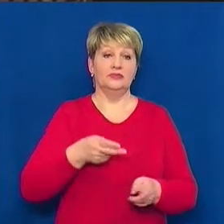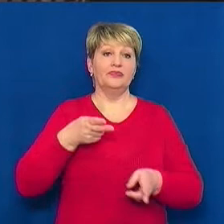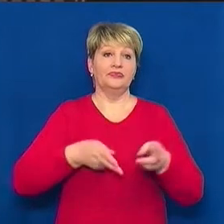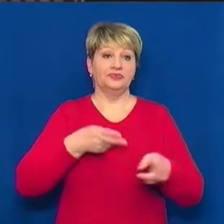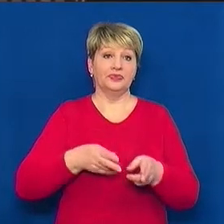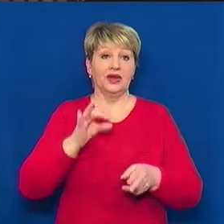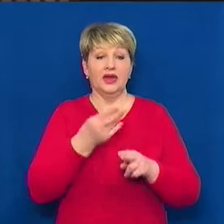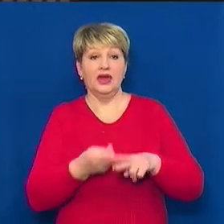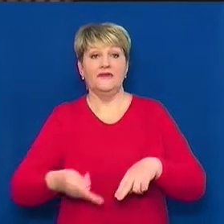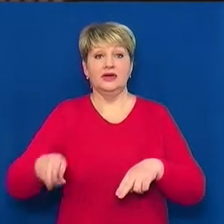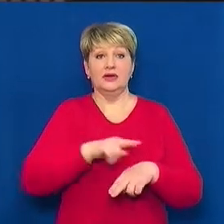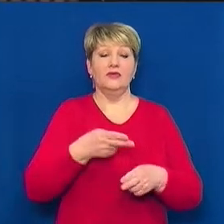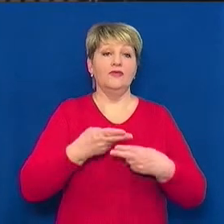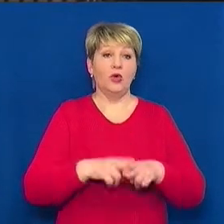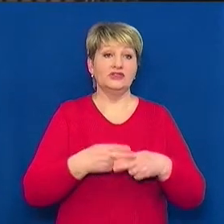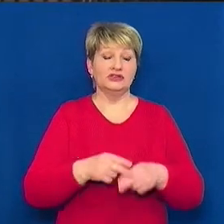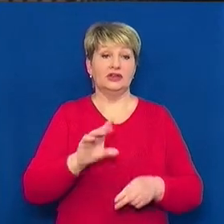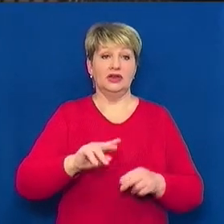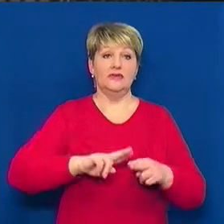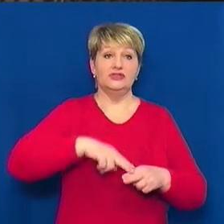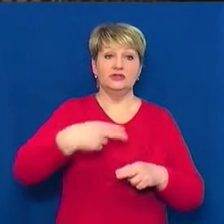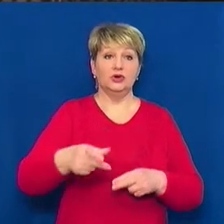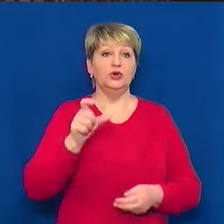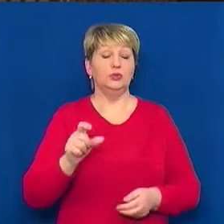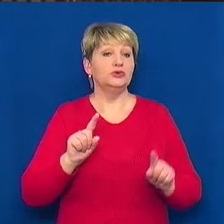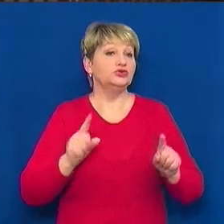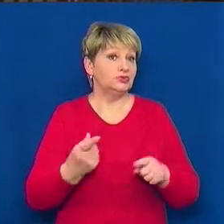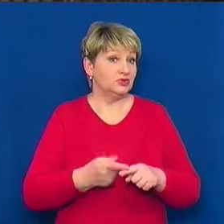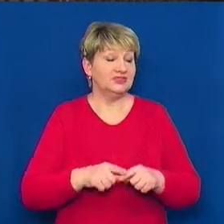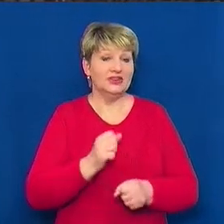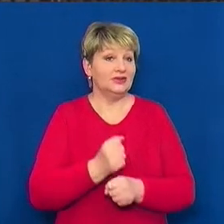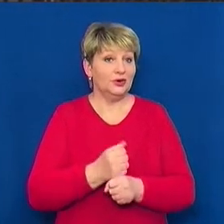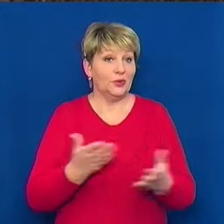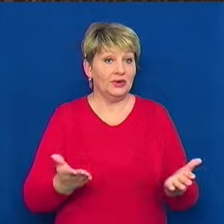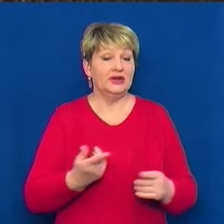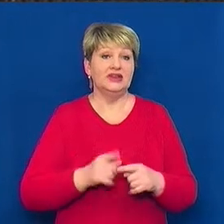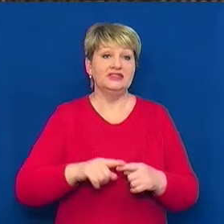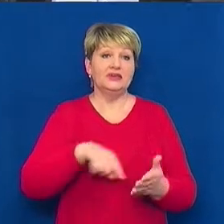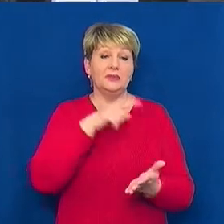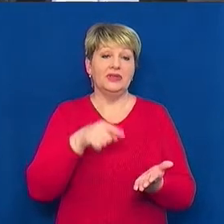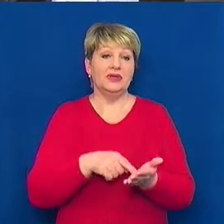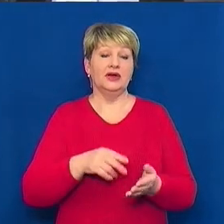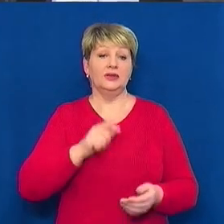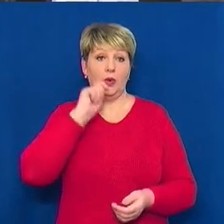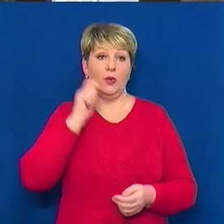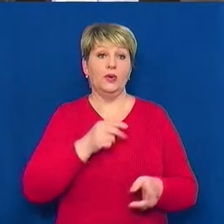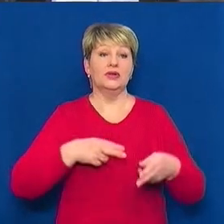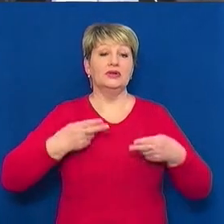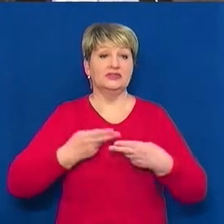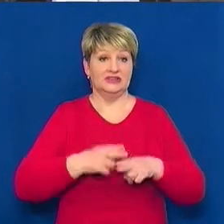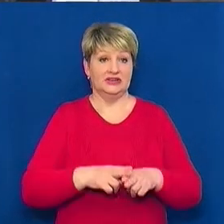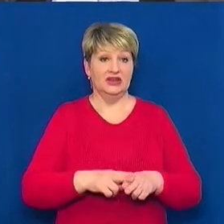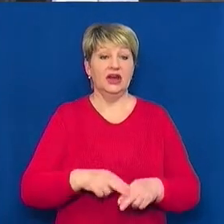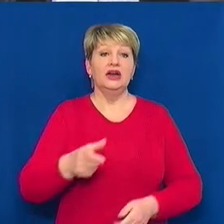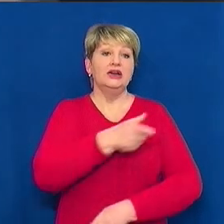вокзал і повертати людям. Чому вони це не роблять? Це вже запитання до нашої Укрзалізниці. Чергова по вокзалу Ольга